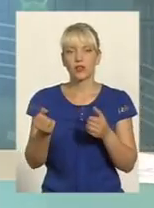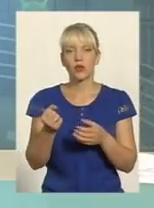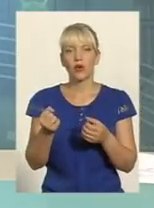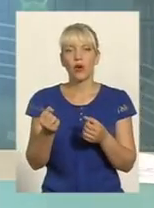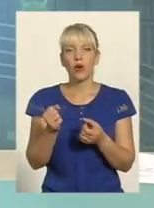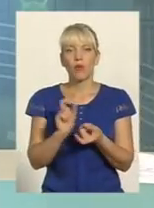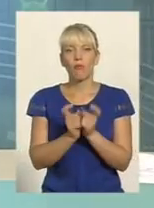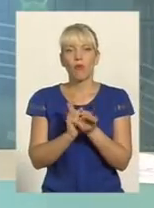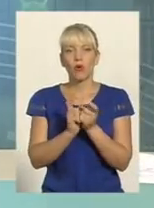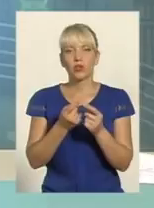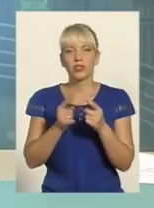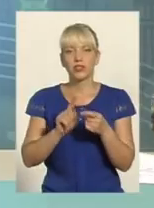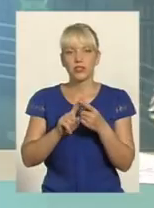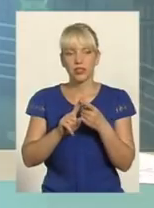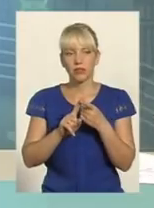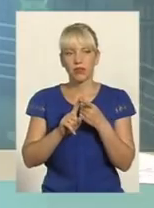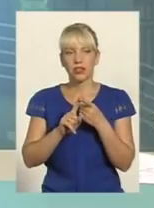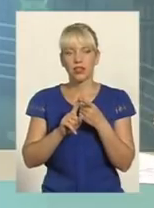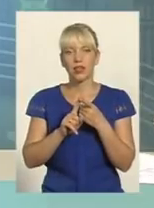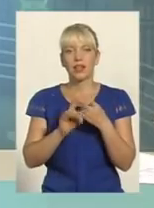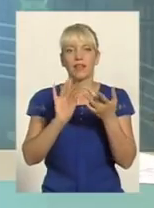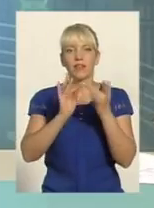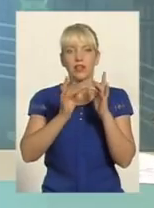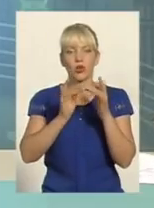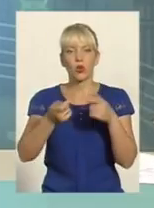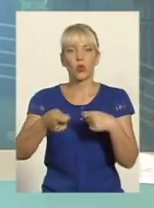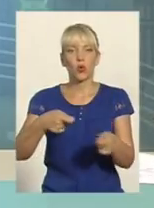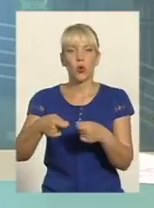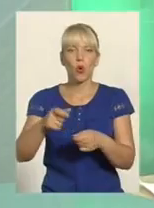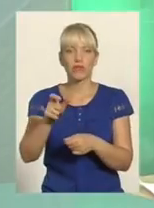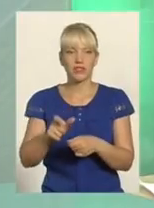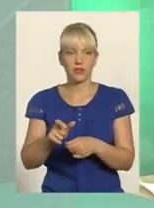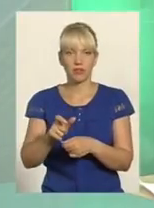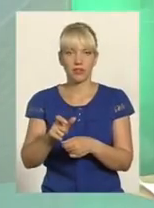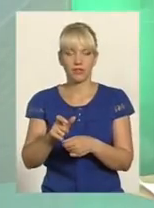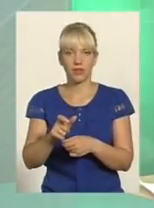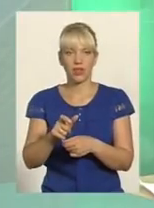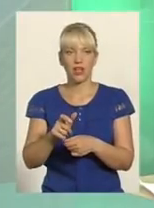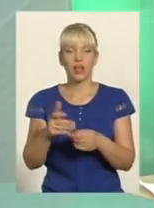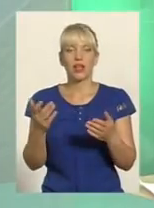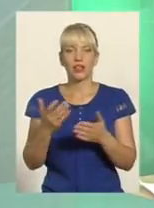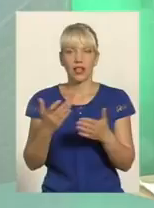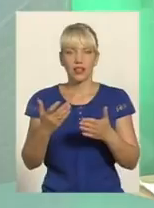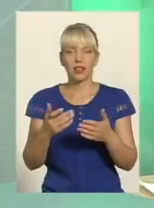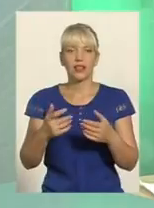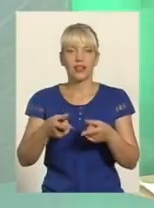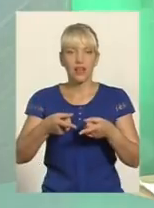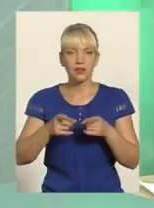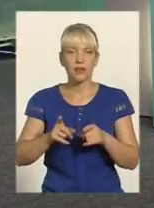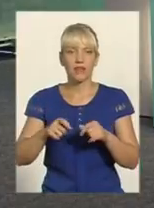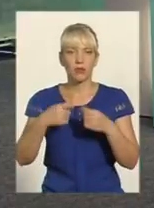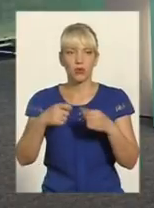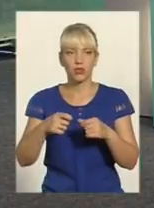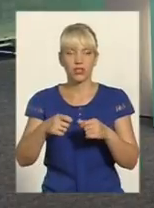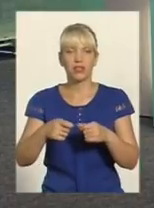отими віртуальними торговцями Які начебто віртуальні, але насправді продають реальне зло